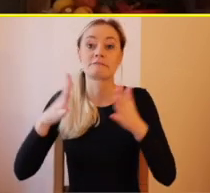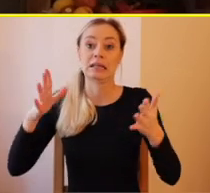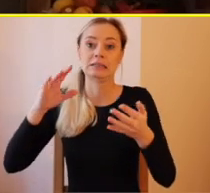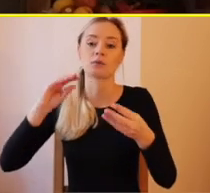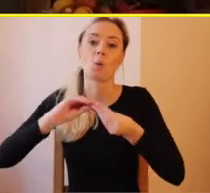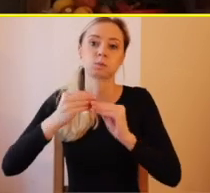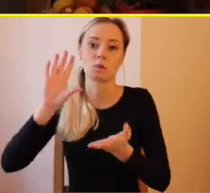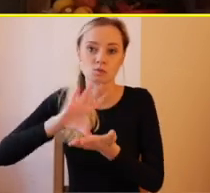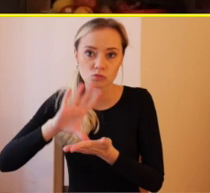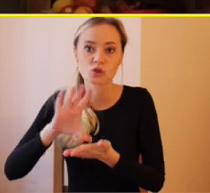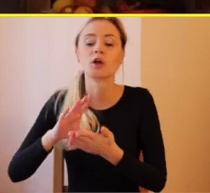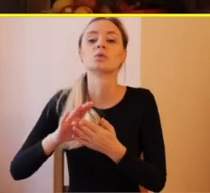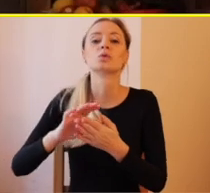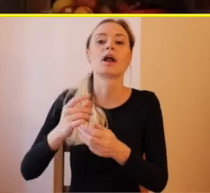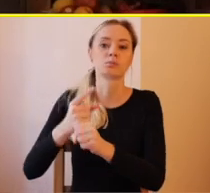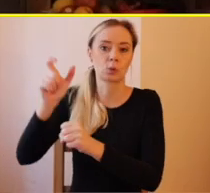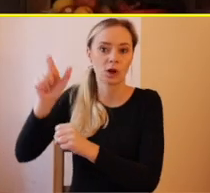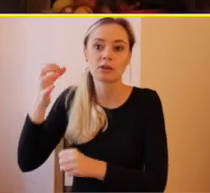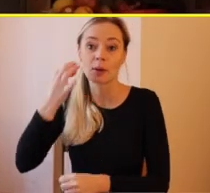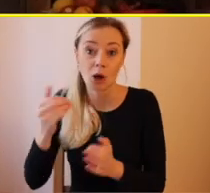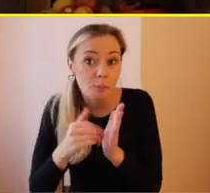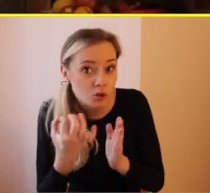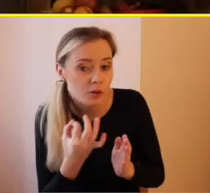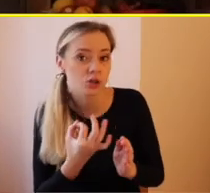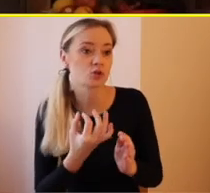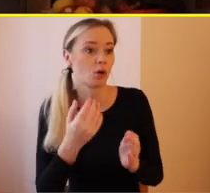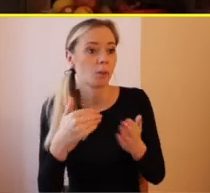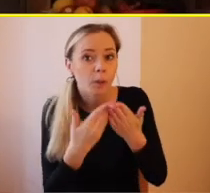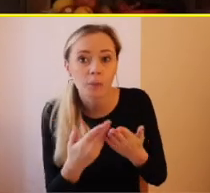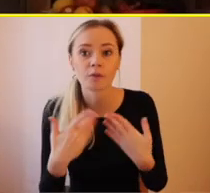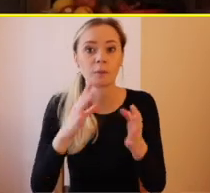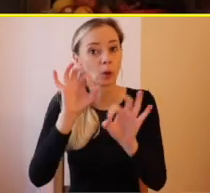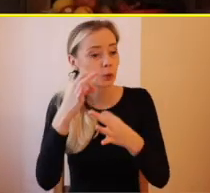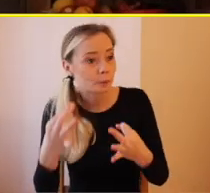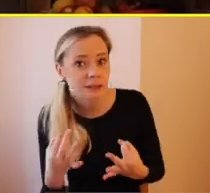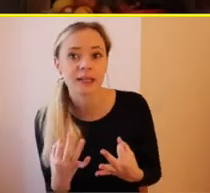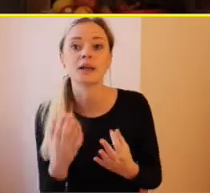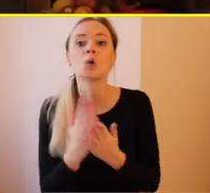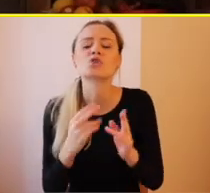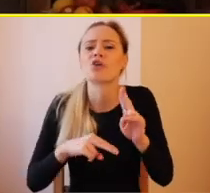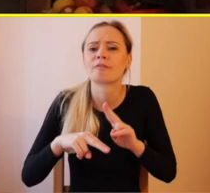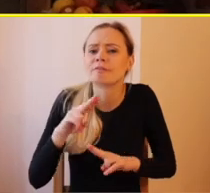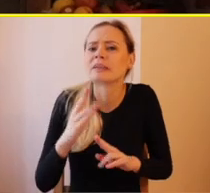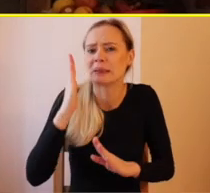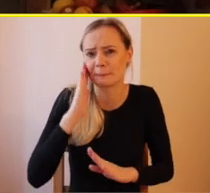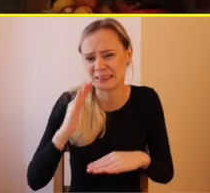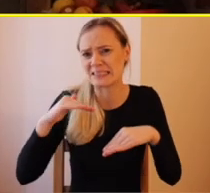sa spýtal, či mi má nejakú pomoc alebo čo si prosím a že proste boli takí úslužní.